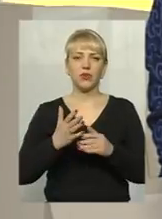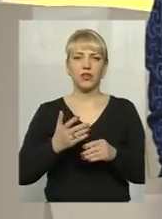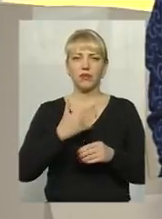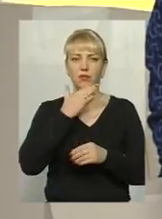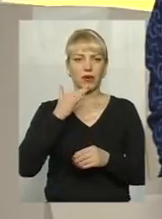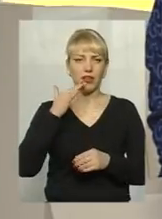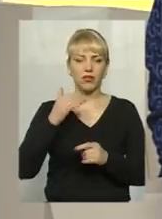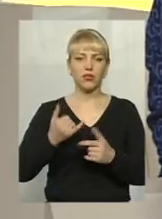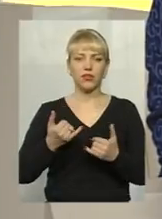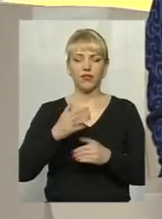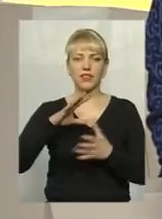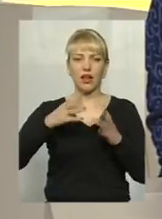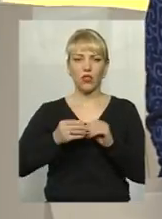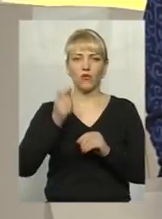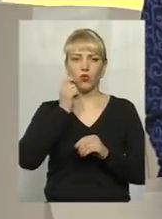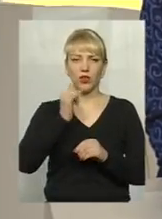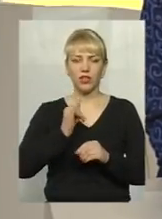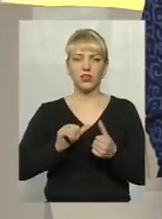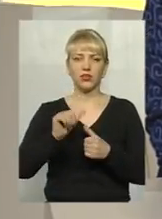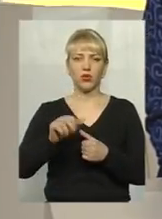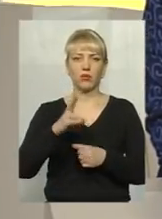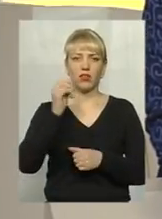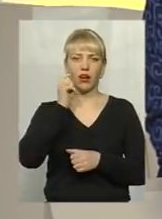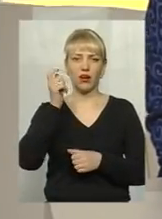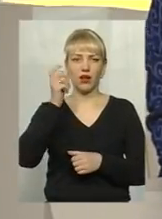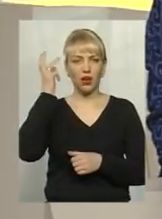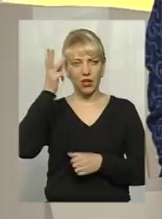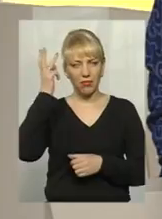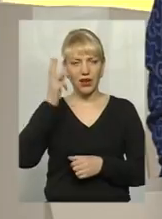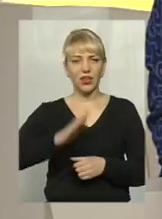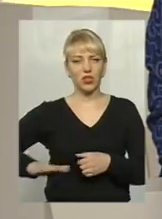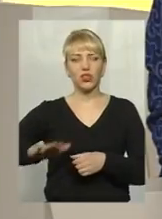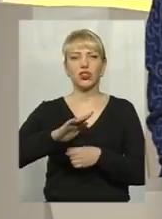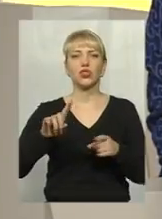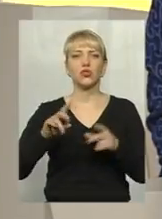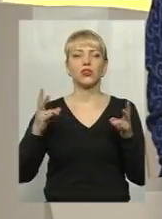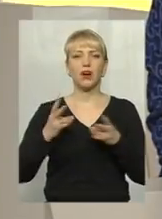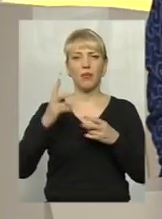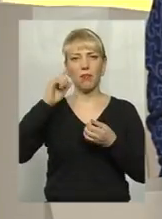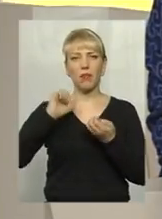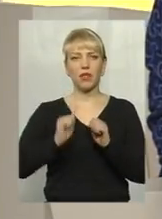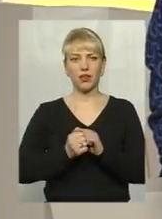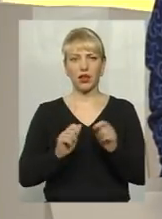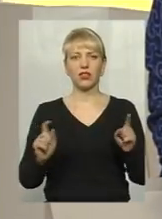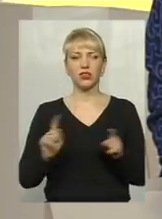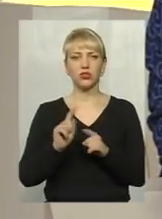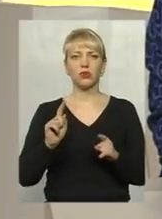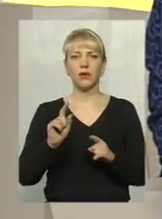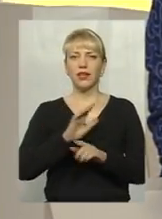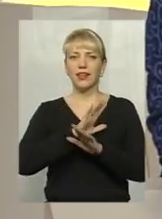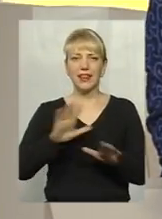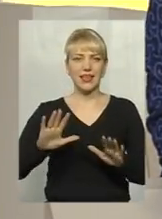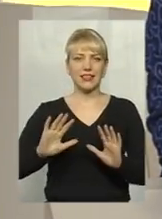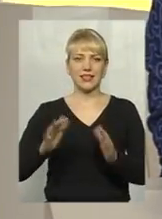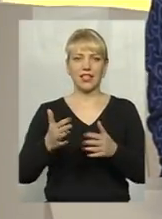І загалом в Україні, і зокрема на Хмельниччині. Що необхідно пам'ятати, аби не сталося